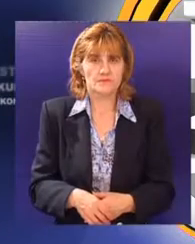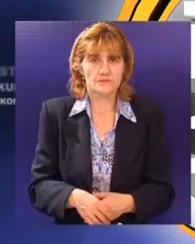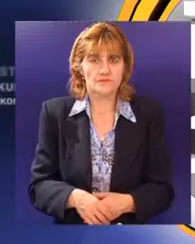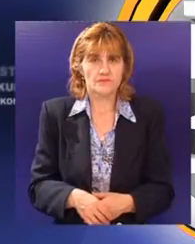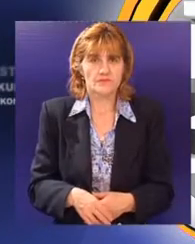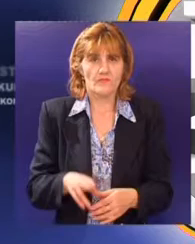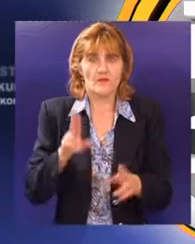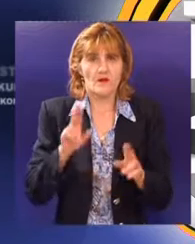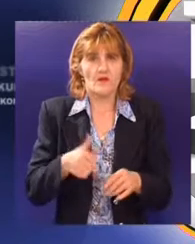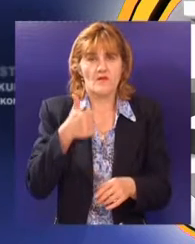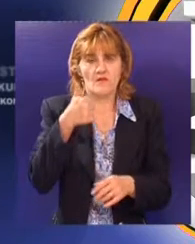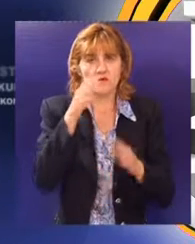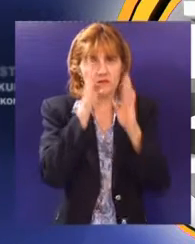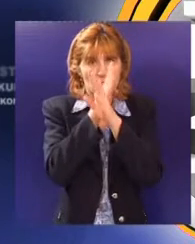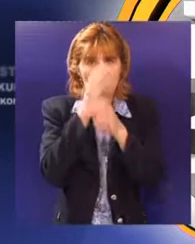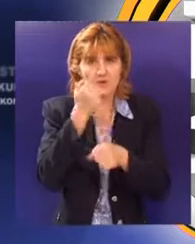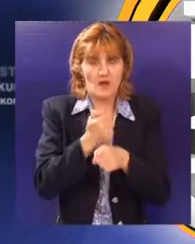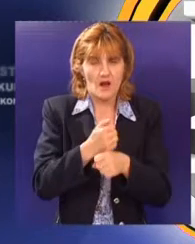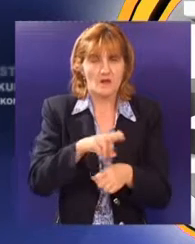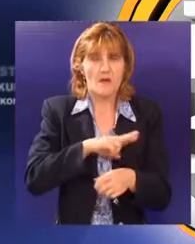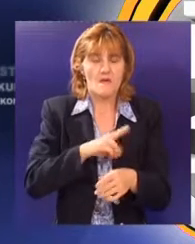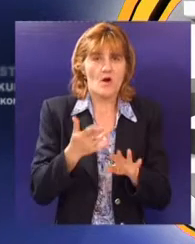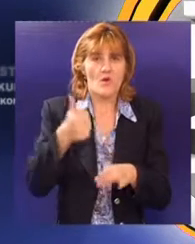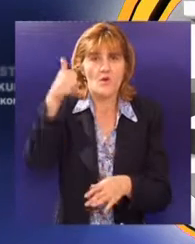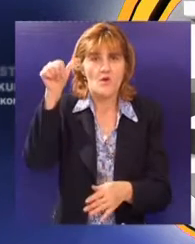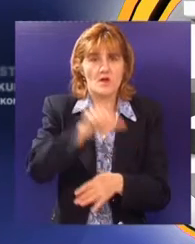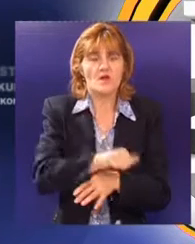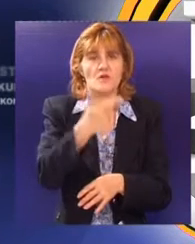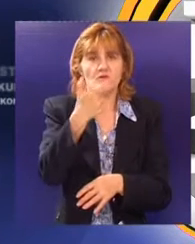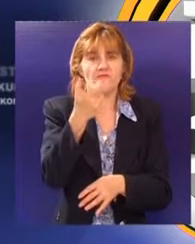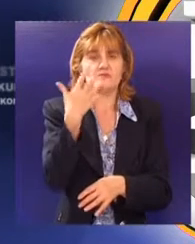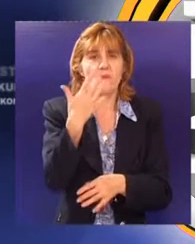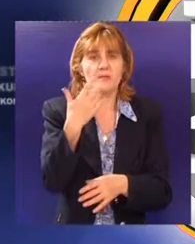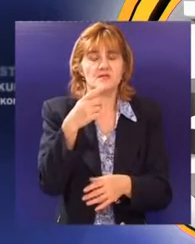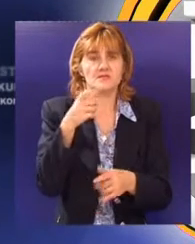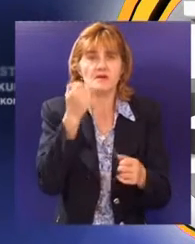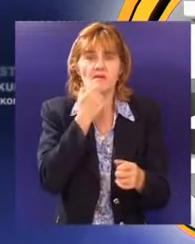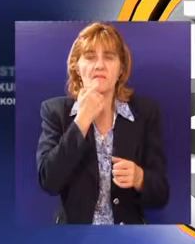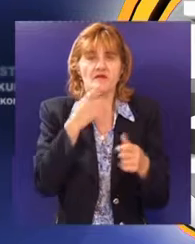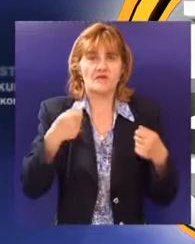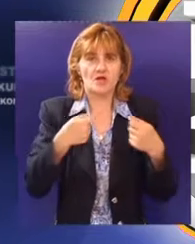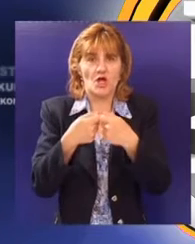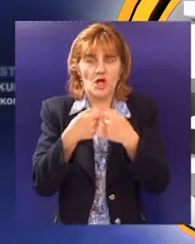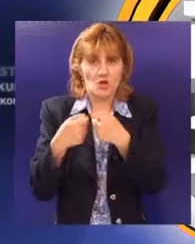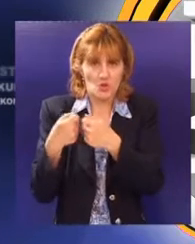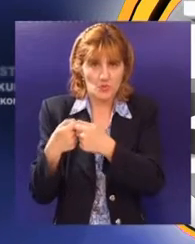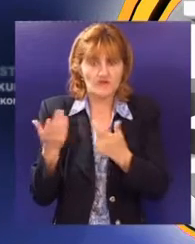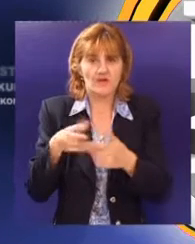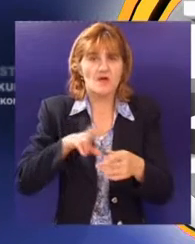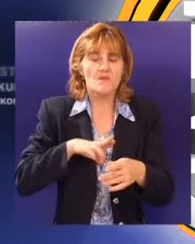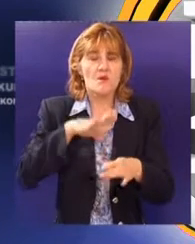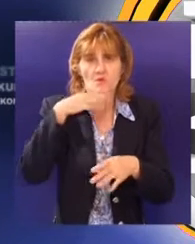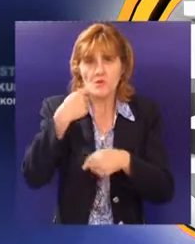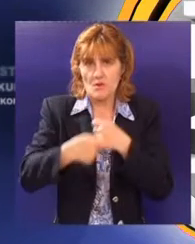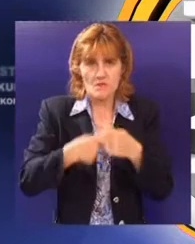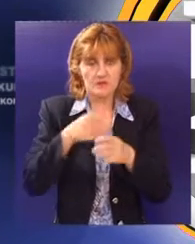Na jednog inspektora rada u Srbiji dolazi preko 1250 privrednih društava koje moraju da kontrolišu sferi radnih odnosa i